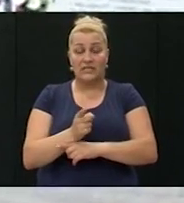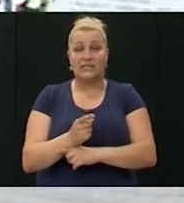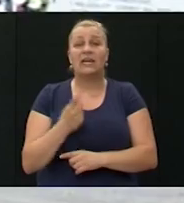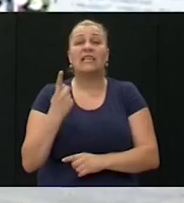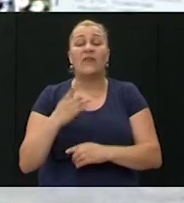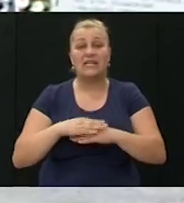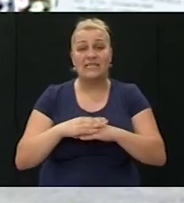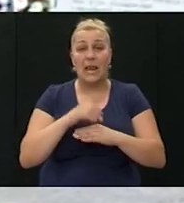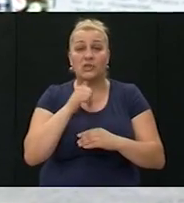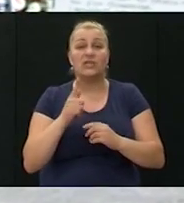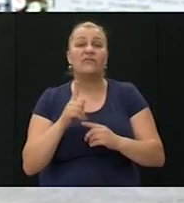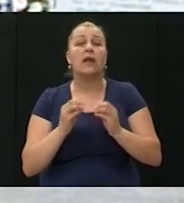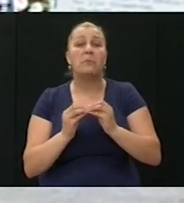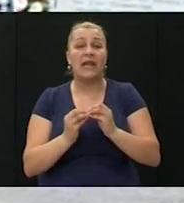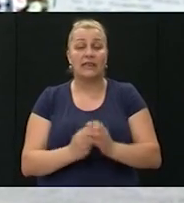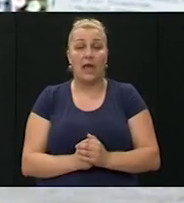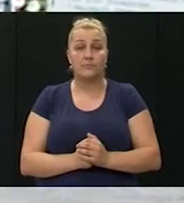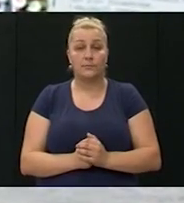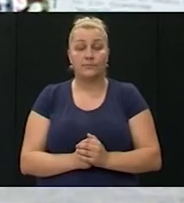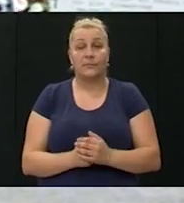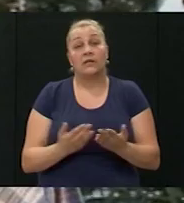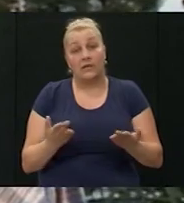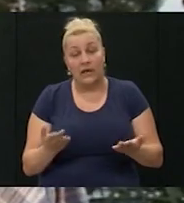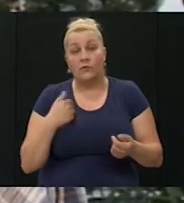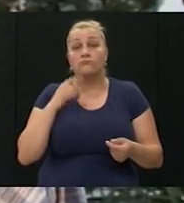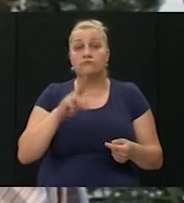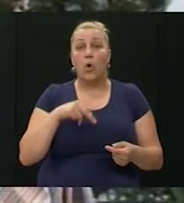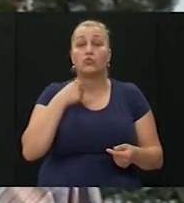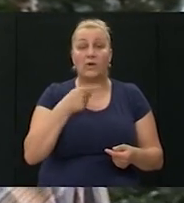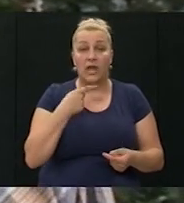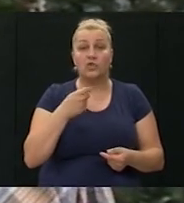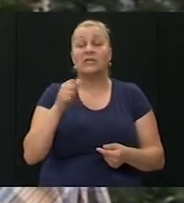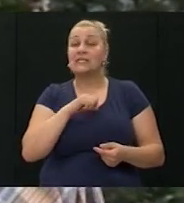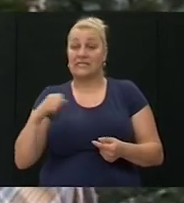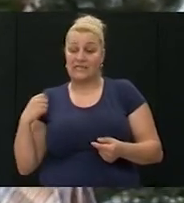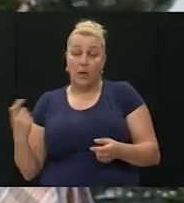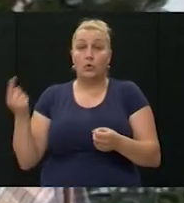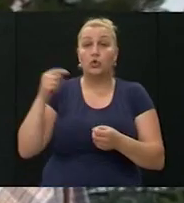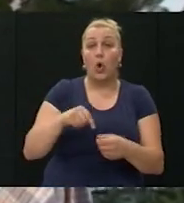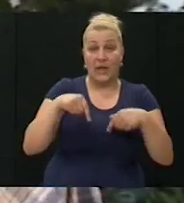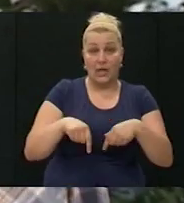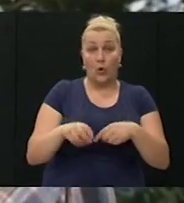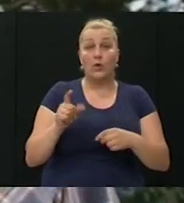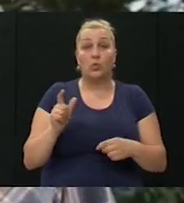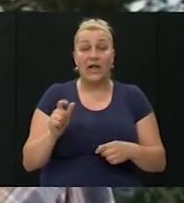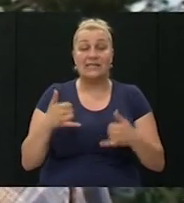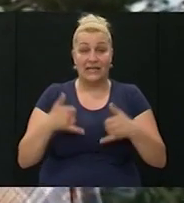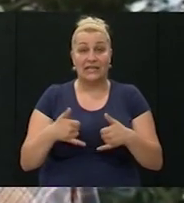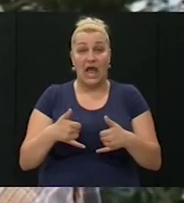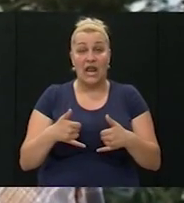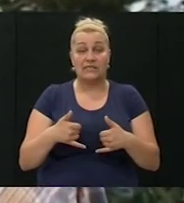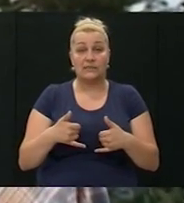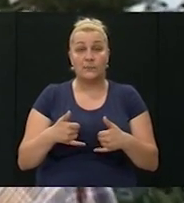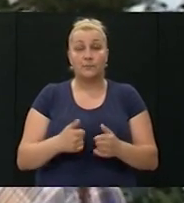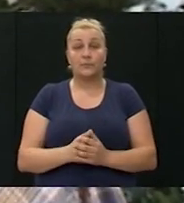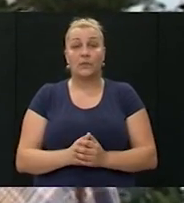Ivan Zelić te Ivan Beneta. Pa evo, mogu reći da sam dolazak ovdje u Resnik danas,